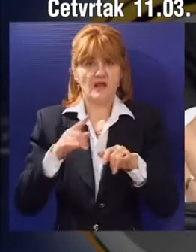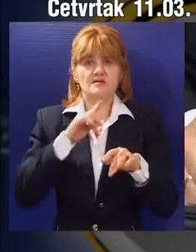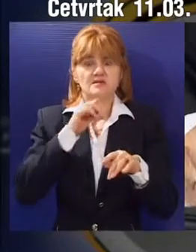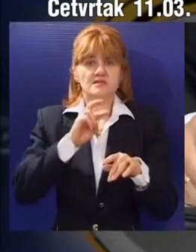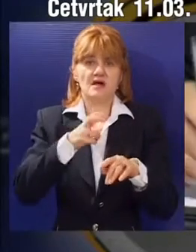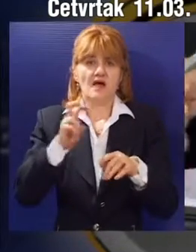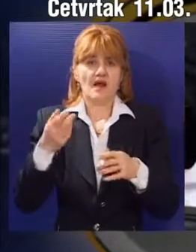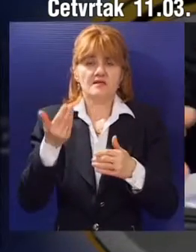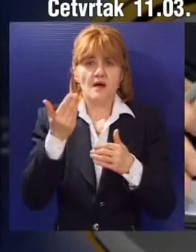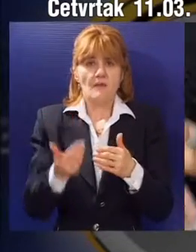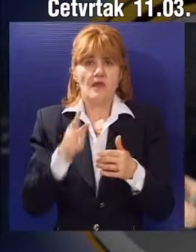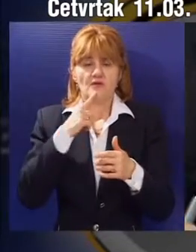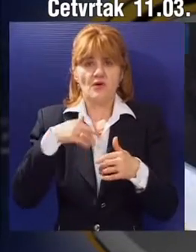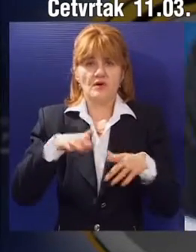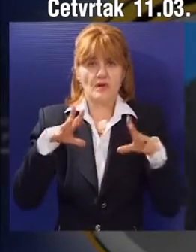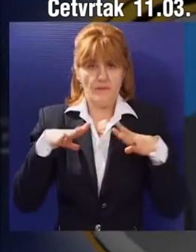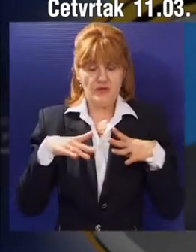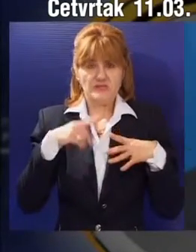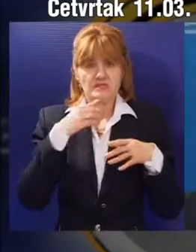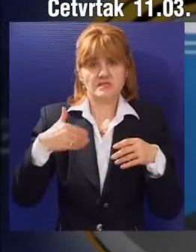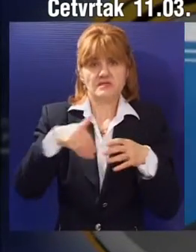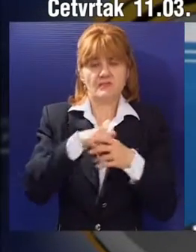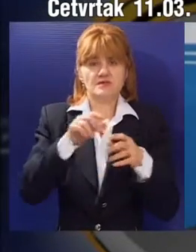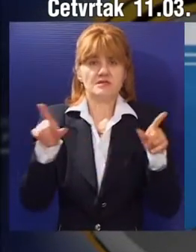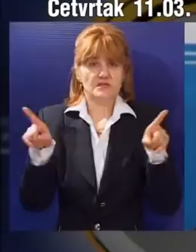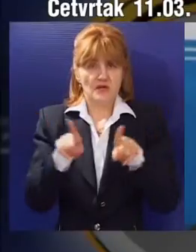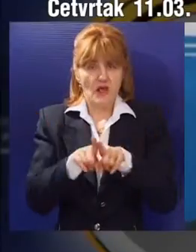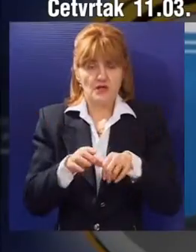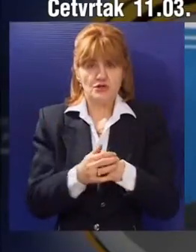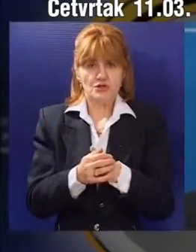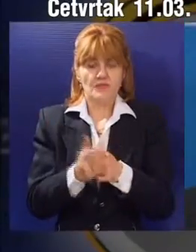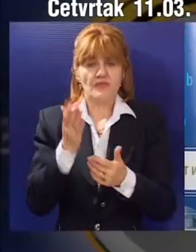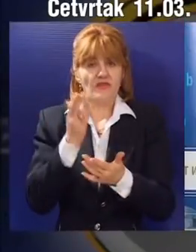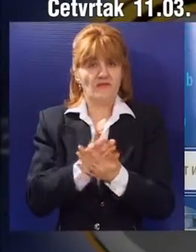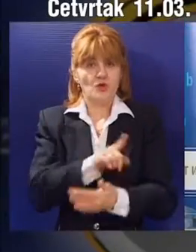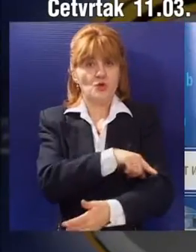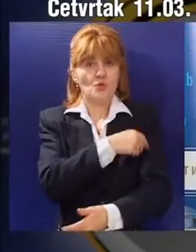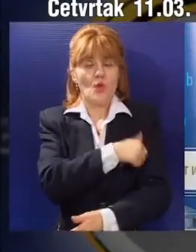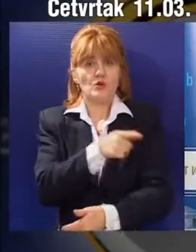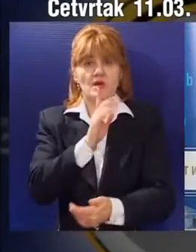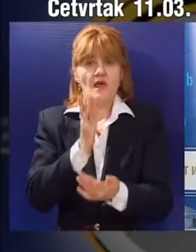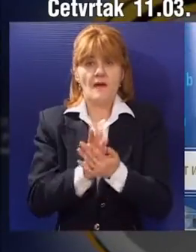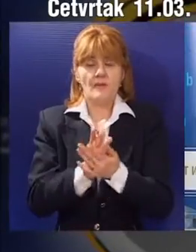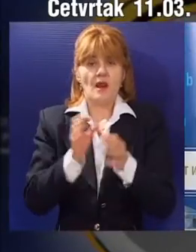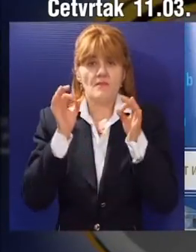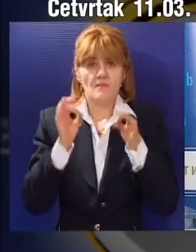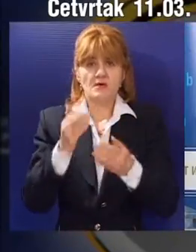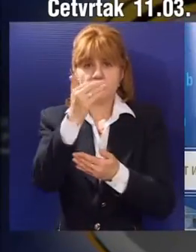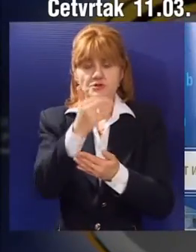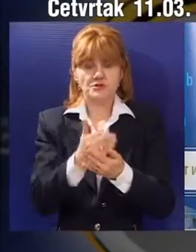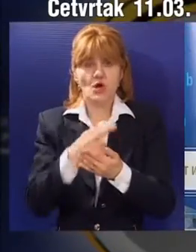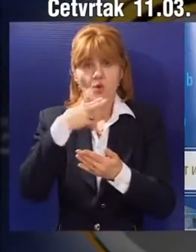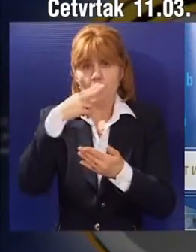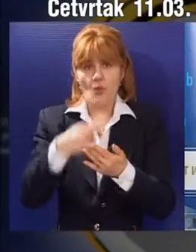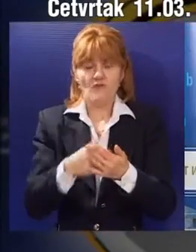radnog odnosa, otpremnine i sindikalno organizovanje zaposlenih i sl. I dugi niz godina nije postojao kolektivni ugovor. Ako je negdje postojao,